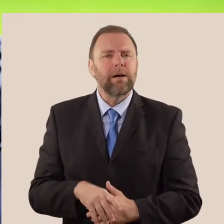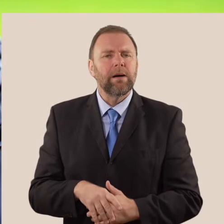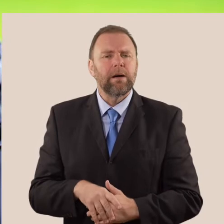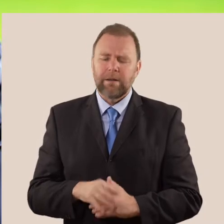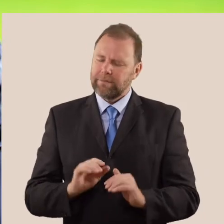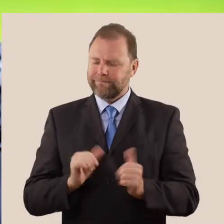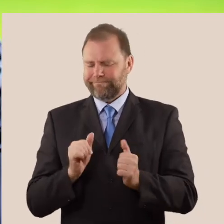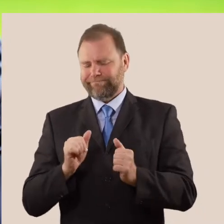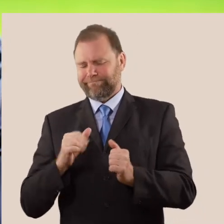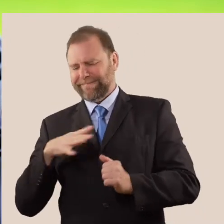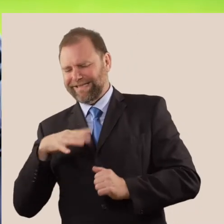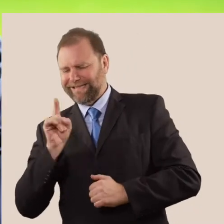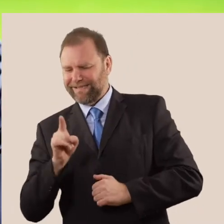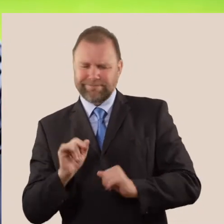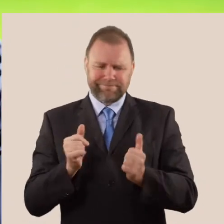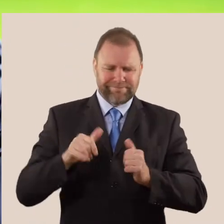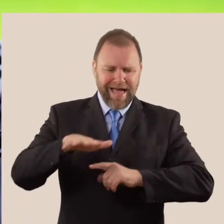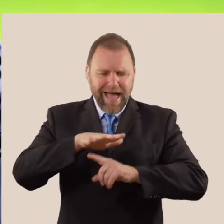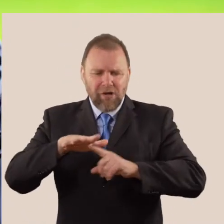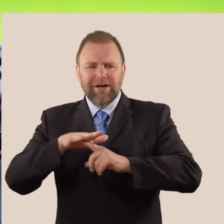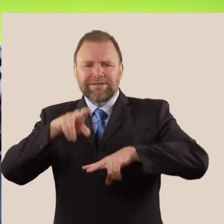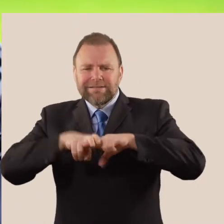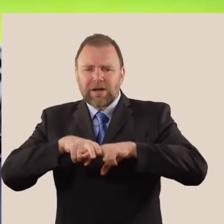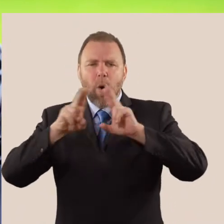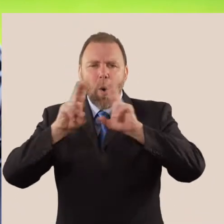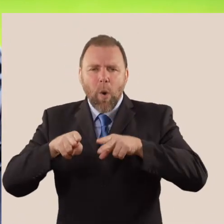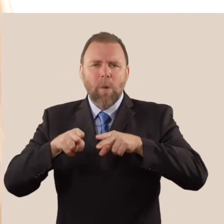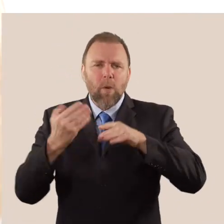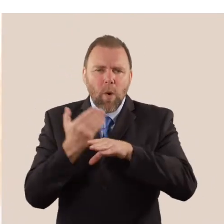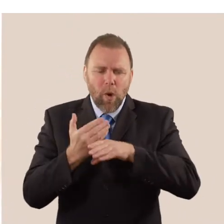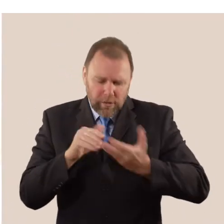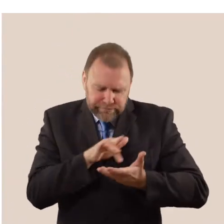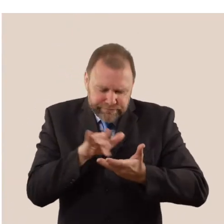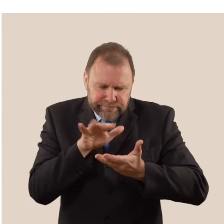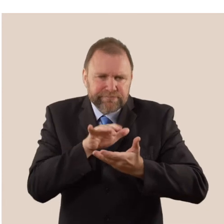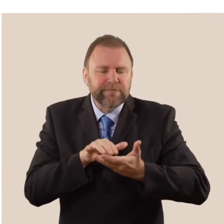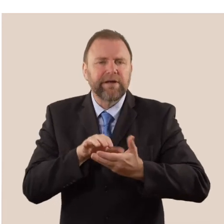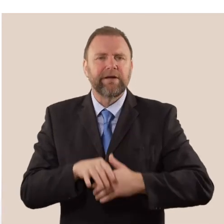yn medru cael mynediad i ddo fe a lle da i weithio arno fe yn ei cartrefi nhw.